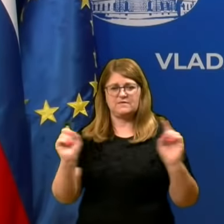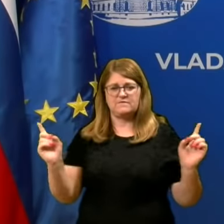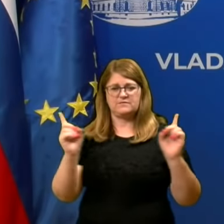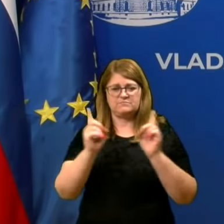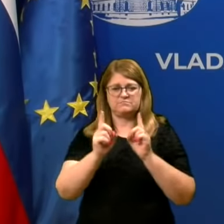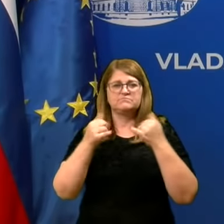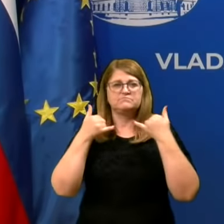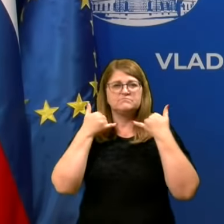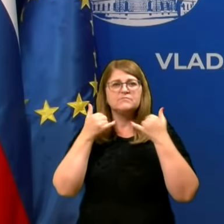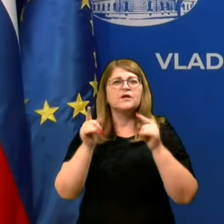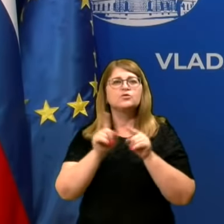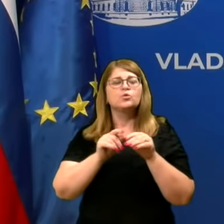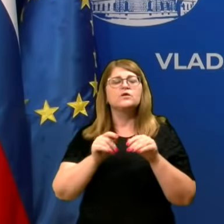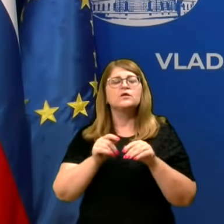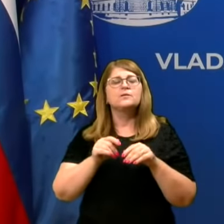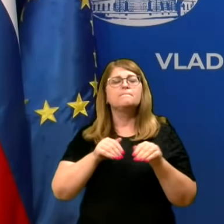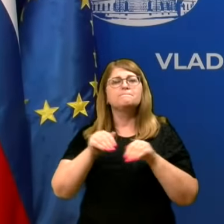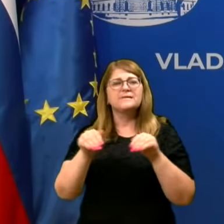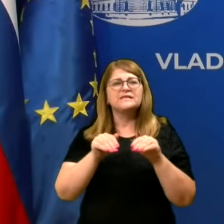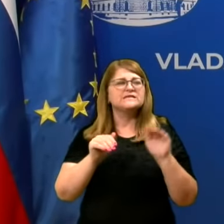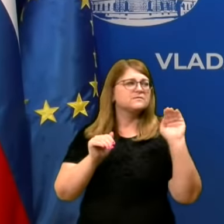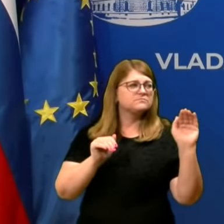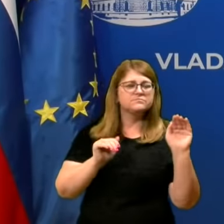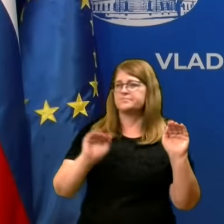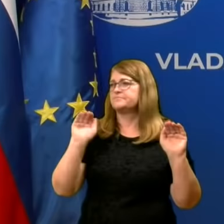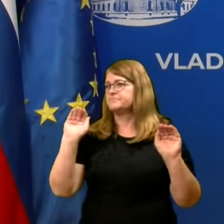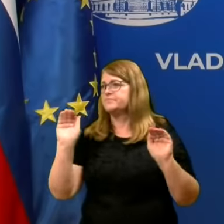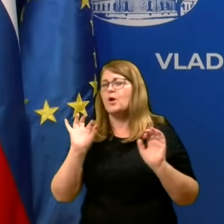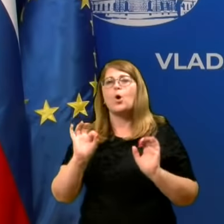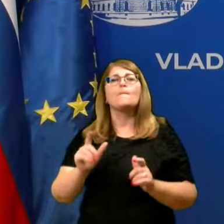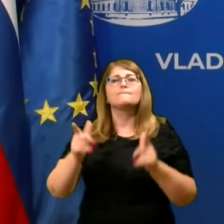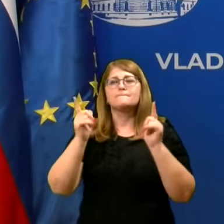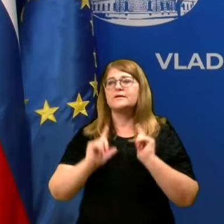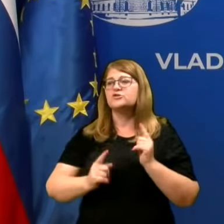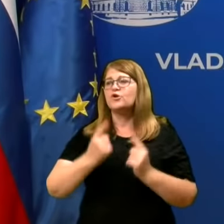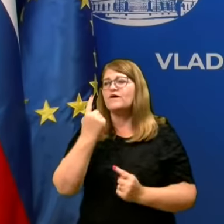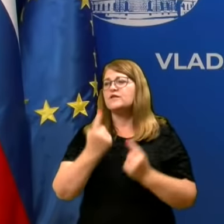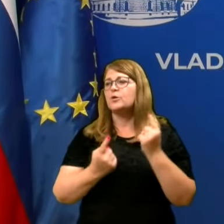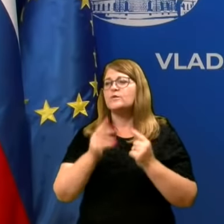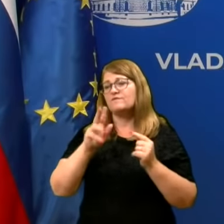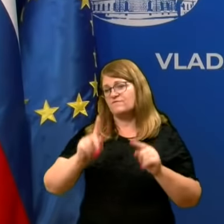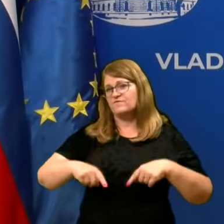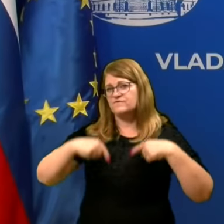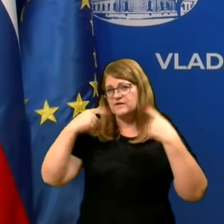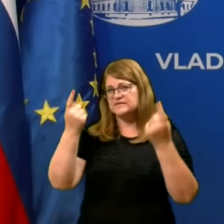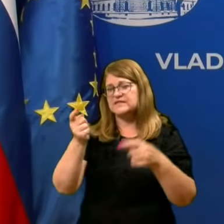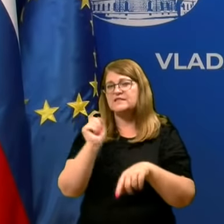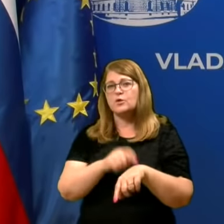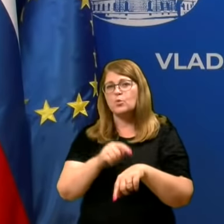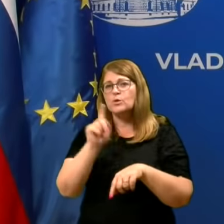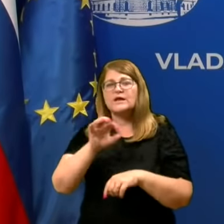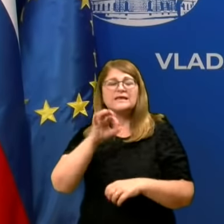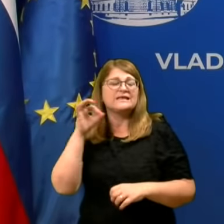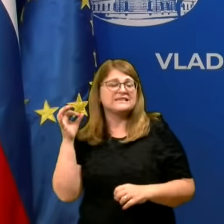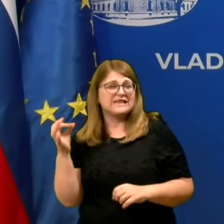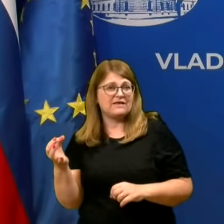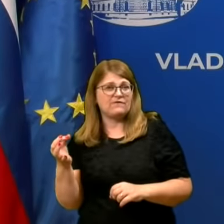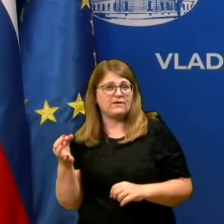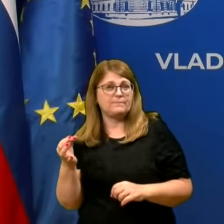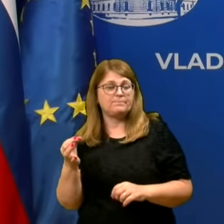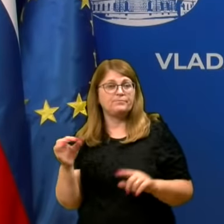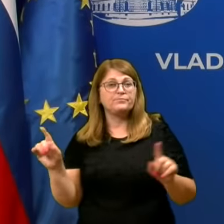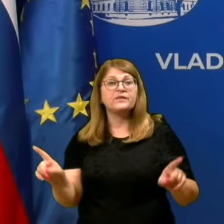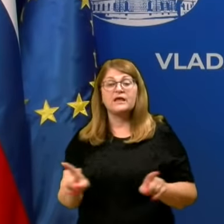ključne ministre obveščamo o pričakovanih dogodkih v naslednjih urah in dnevih in